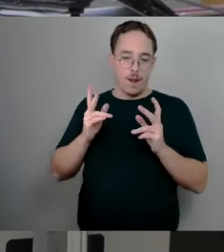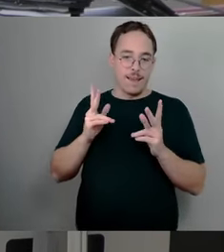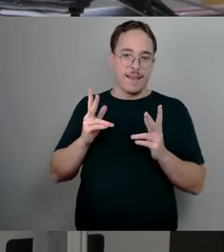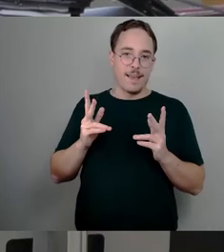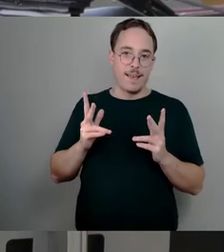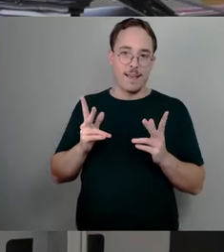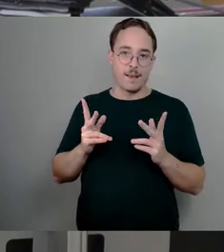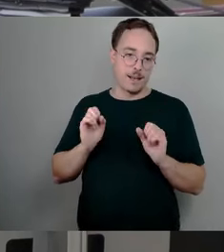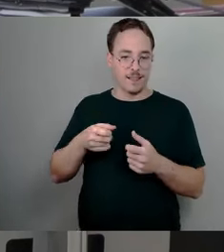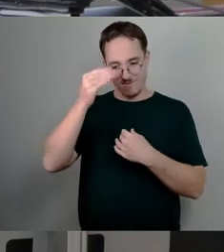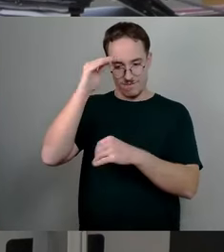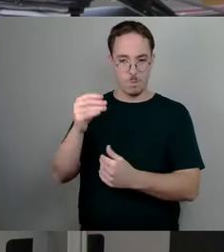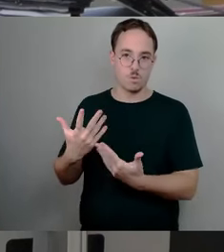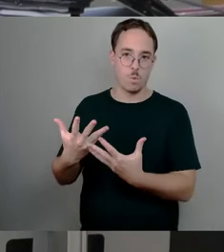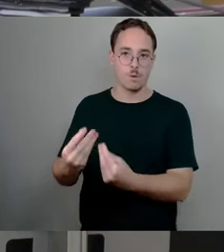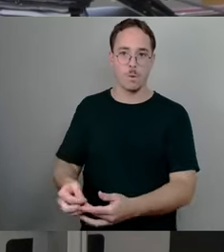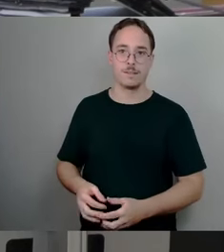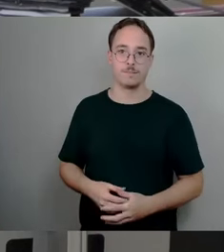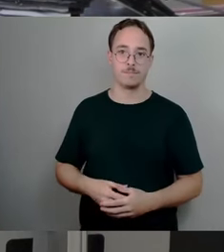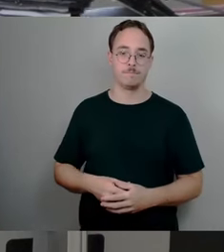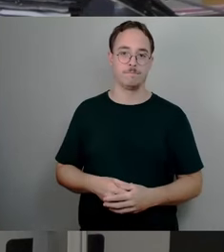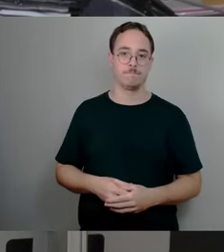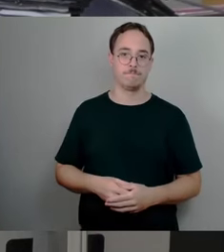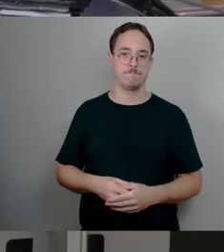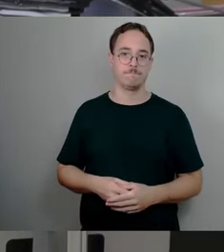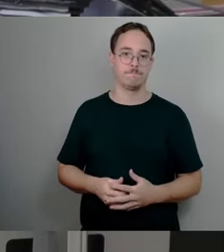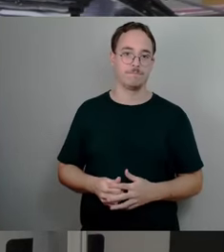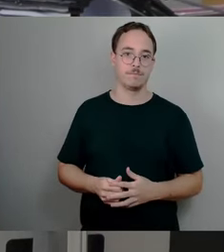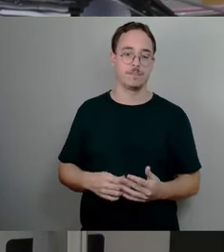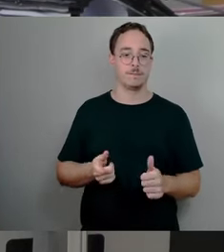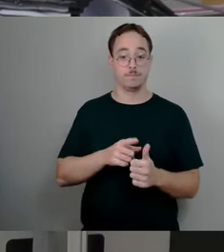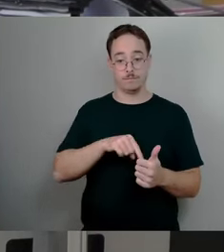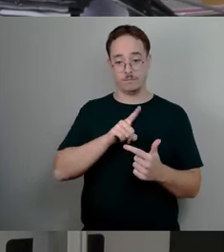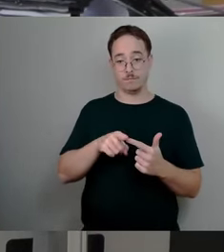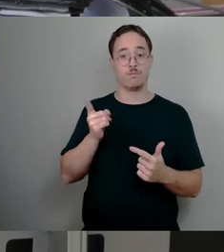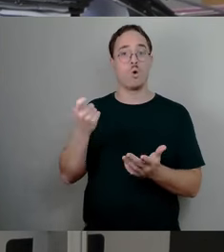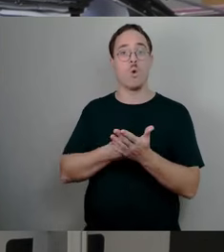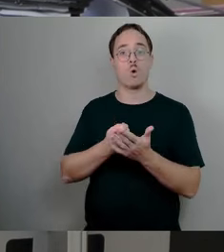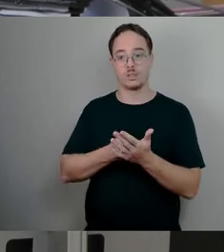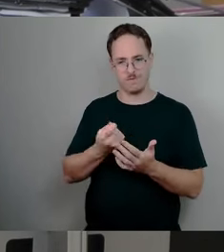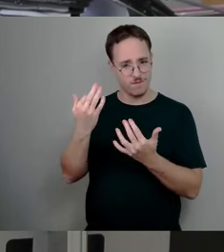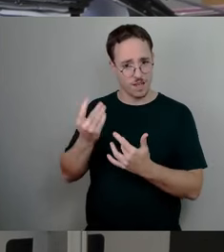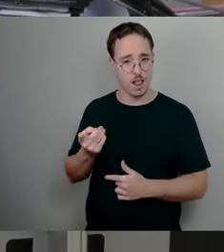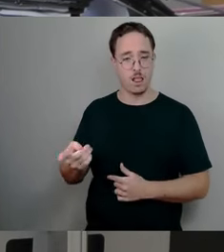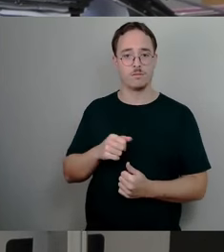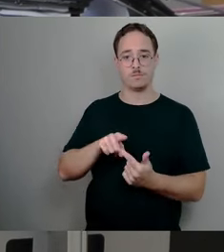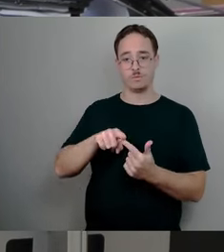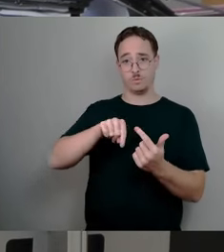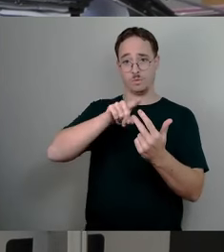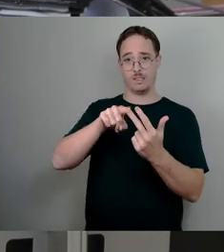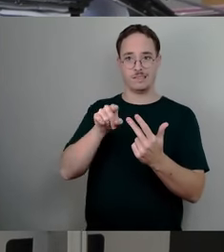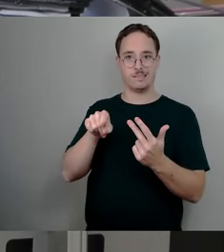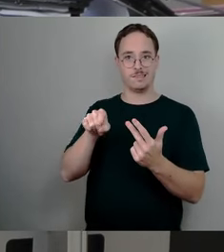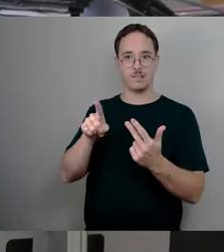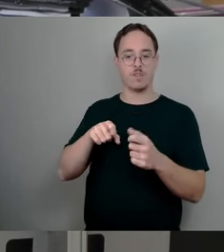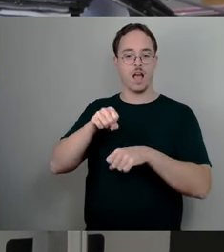Zweitens, wie hoch waren die Kosten für diese Maßnahme? Und drittens, warum ist die Abmarkierung überwiegend als Radfahrstreifen